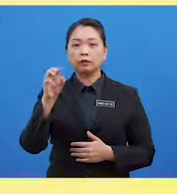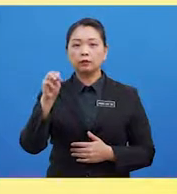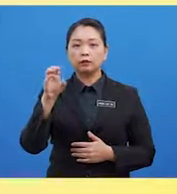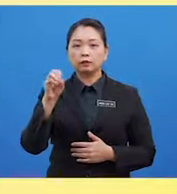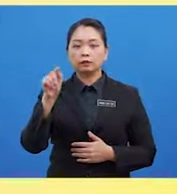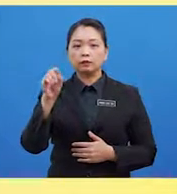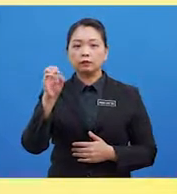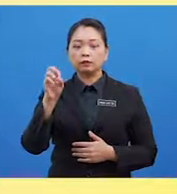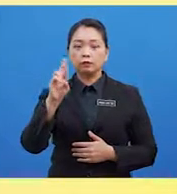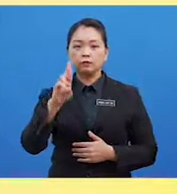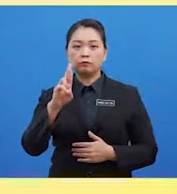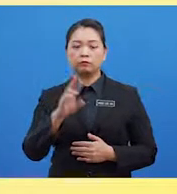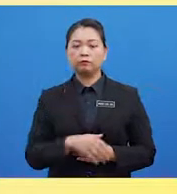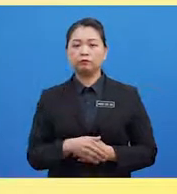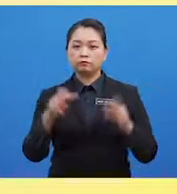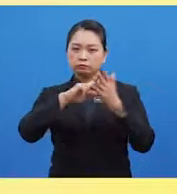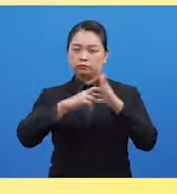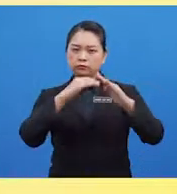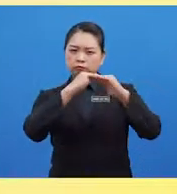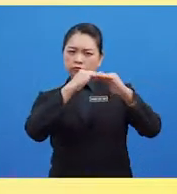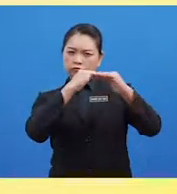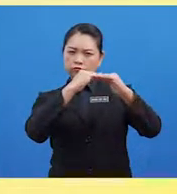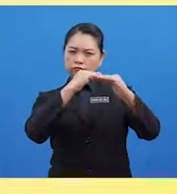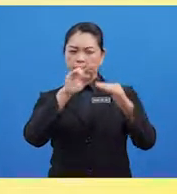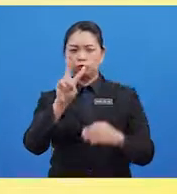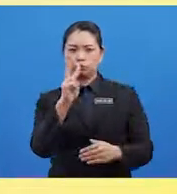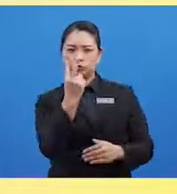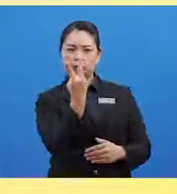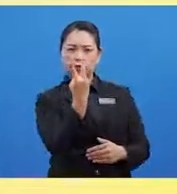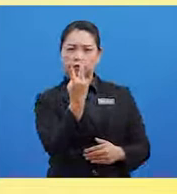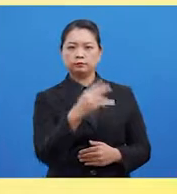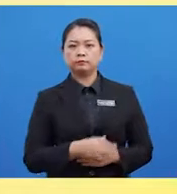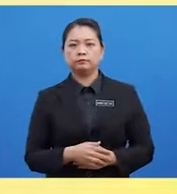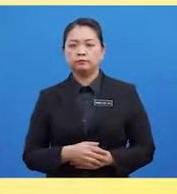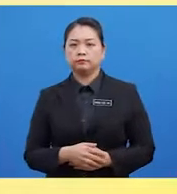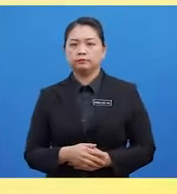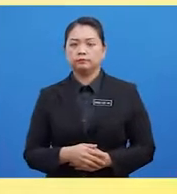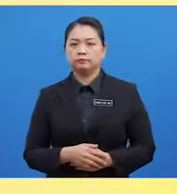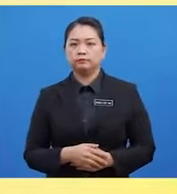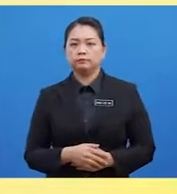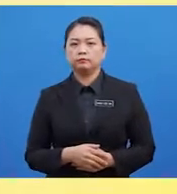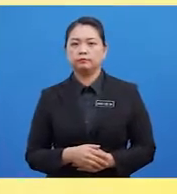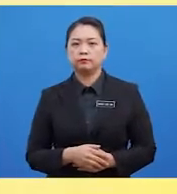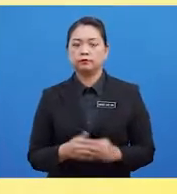Kestabilan Dan Mengimbang Seperti Berpusing Membelok Merenggang Dan Kelenturan Kemahiran